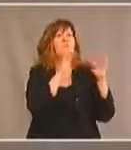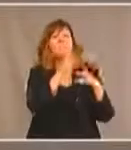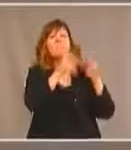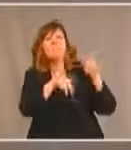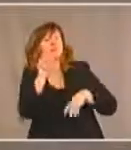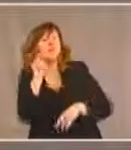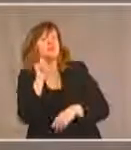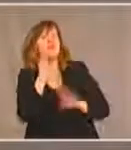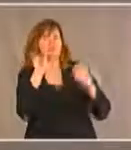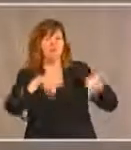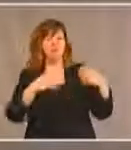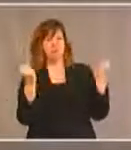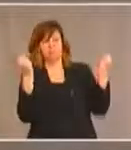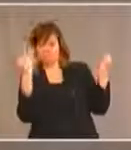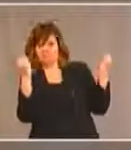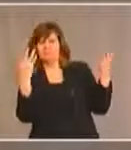intervenir à bon escient